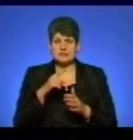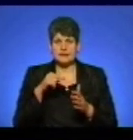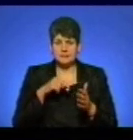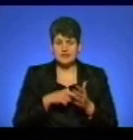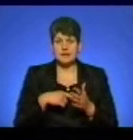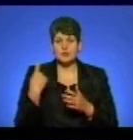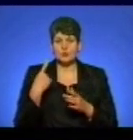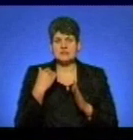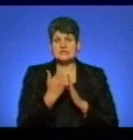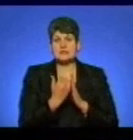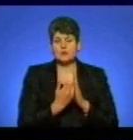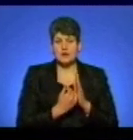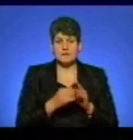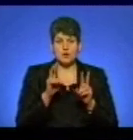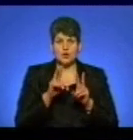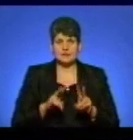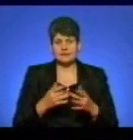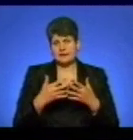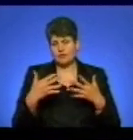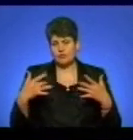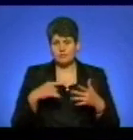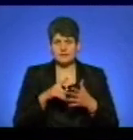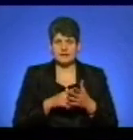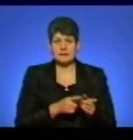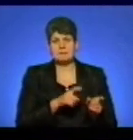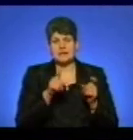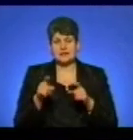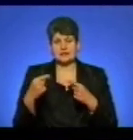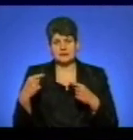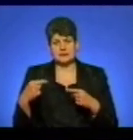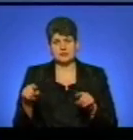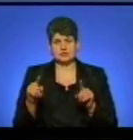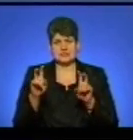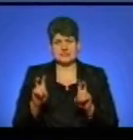обласні програми. Розгляд декількох питань перенесли на наступне засідання.